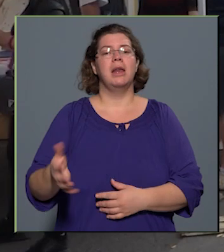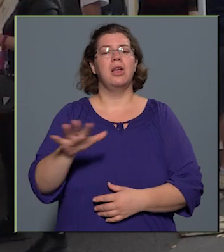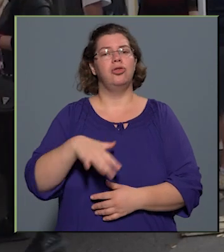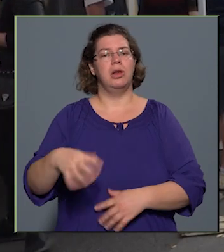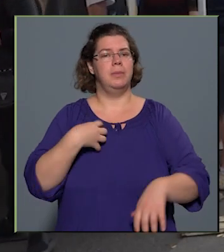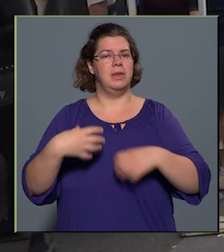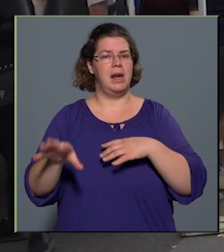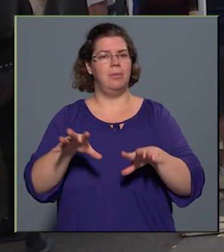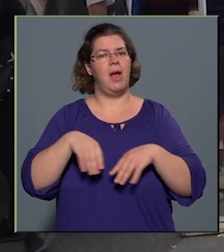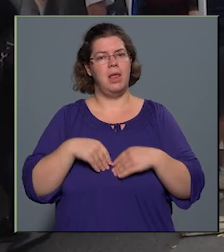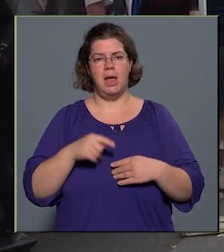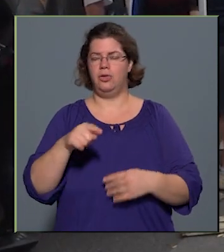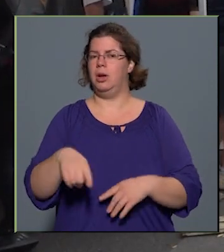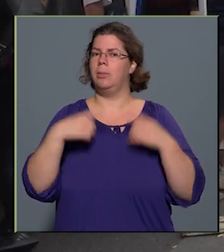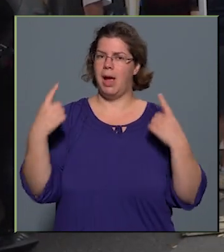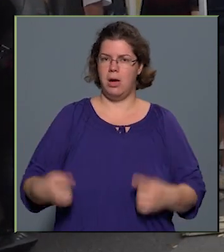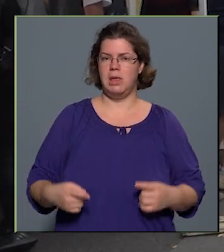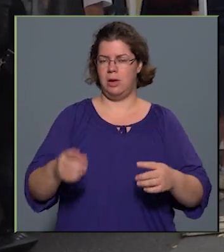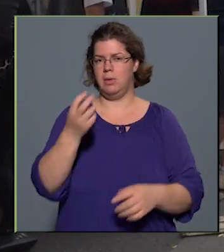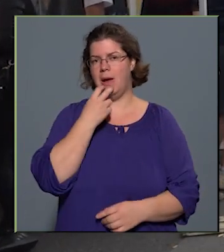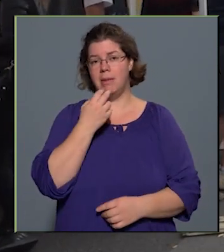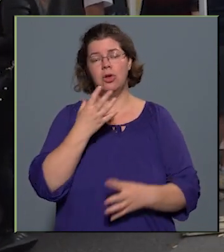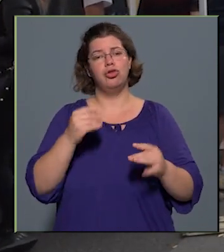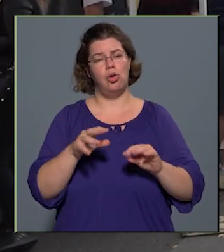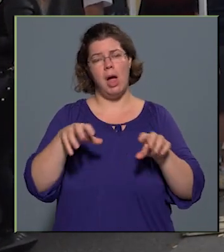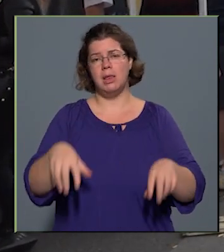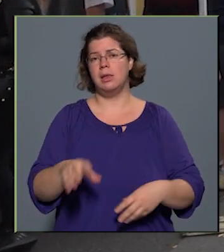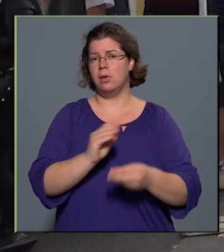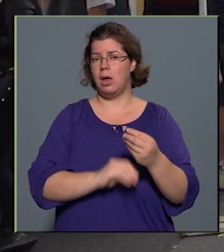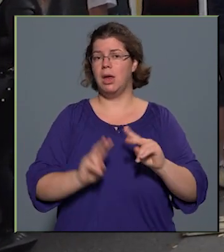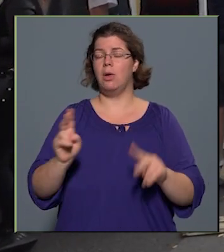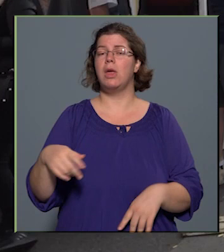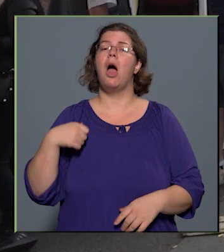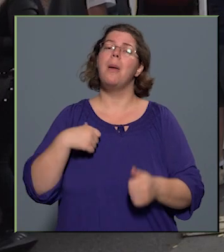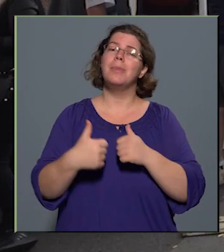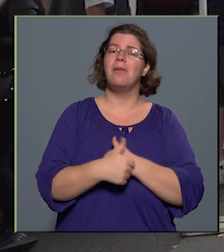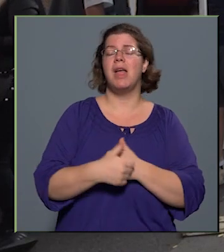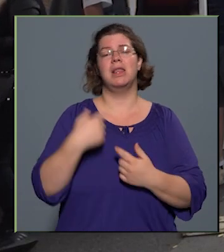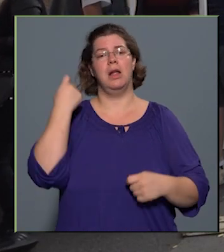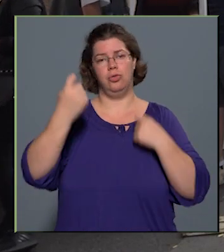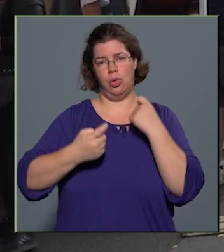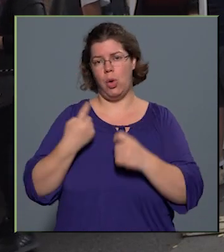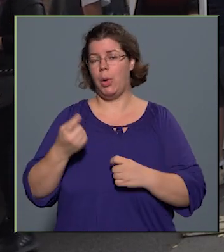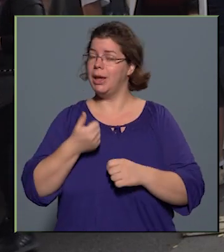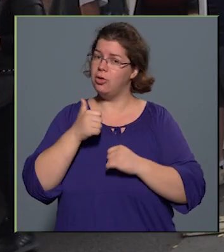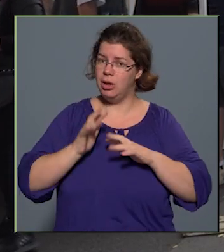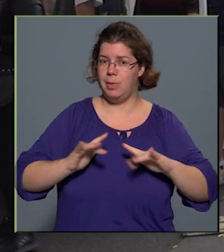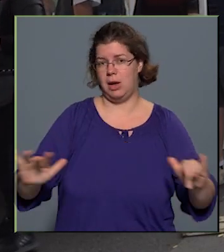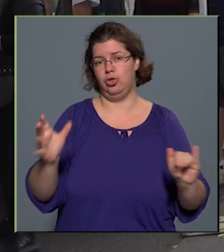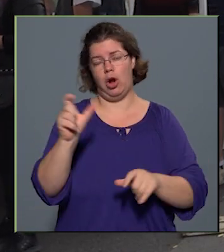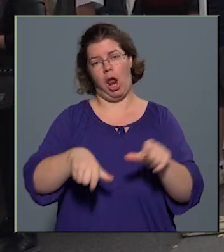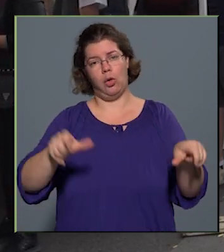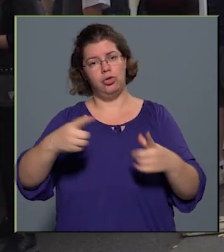meghatározó eleme. Nagyon sokat teszünk azért, hogy a prevenciós gondolkodást népszerűsítsük a lakosság körébe,